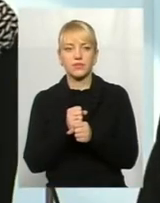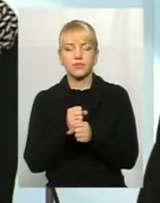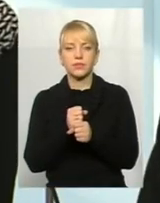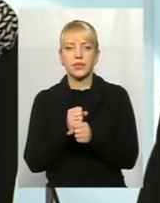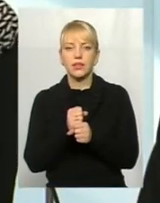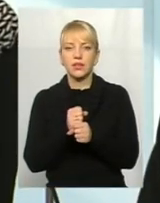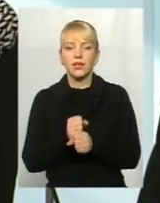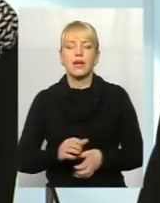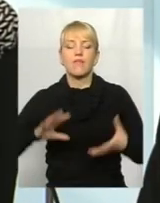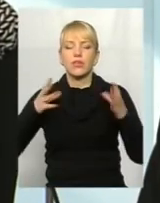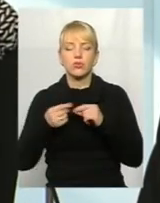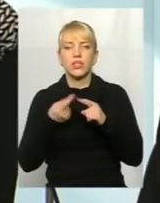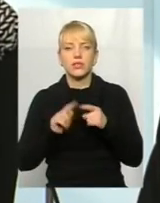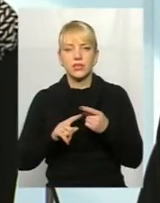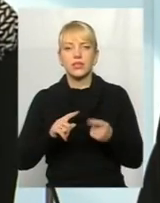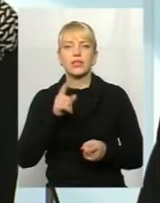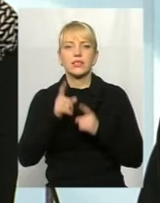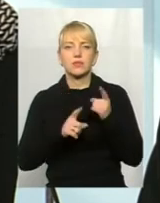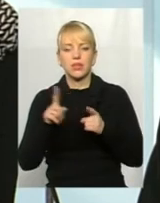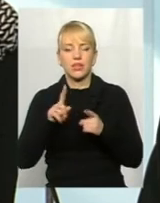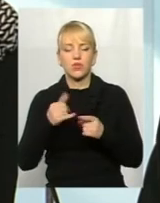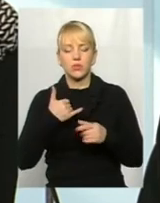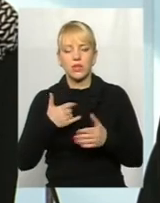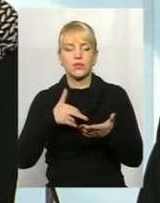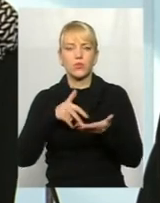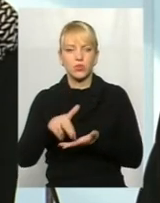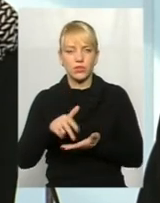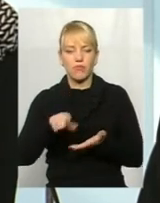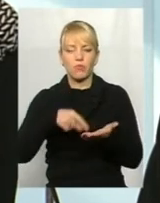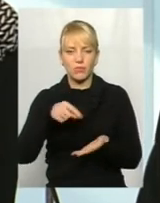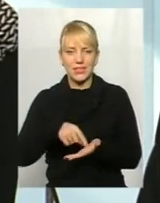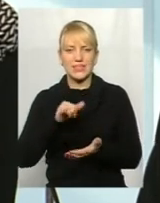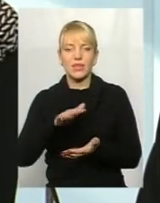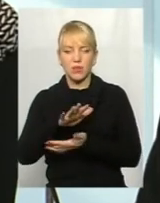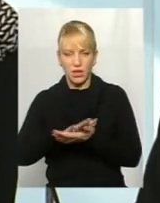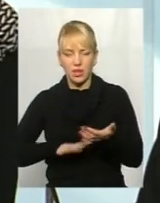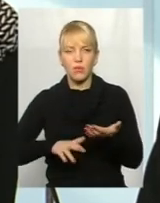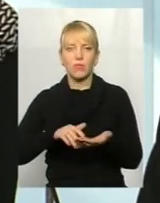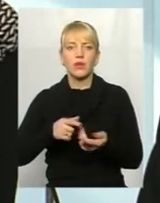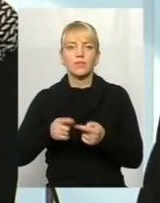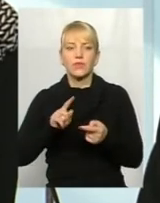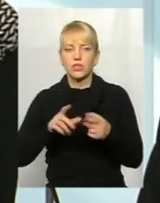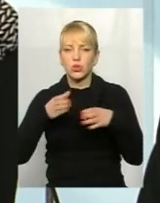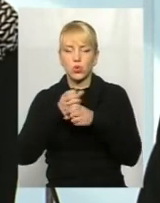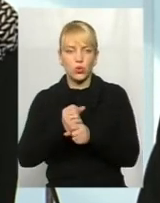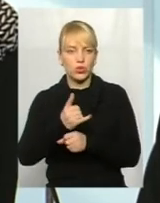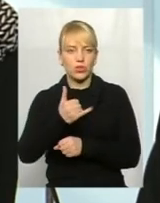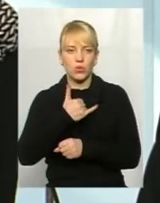В результаті тих змін, які в нас прийшли в місті, і проходять далі, скорочення в нас